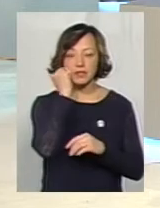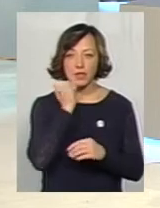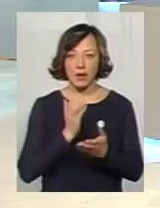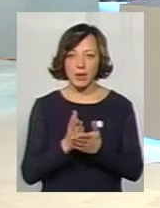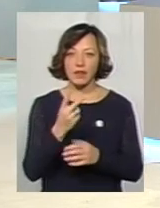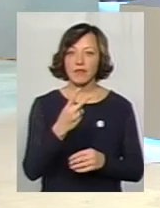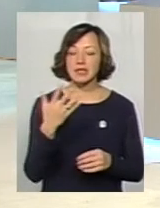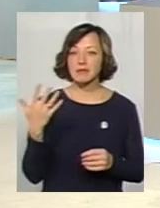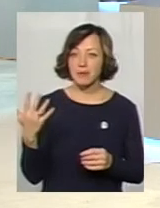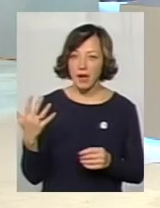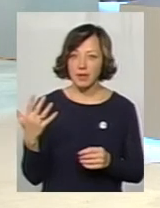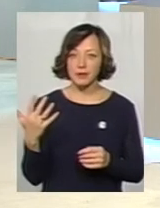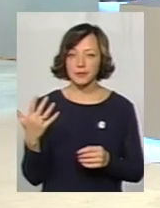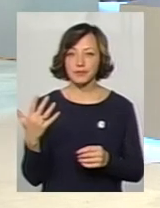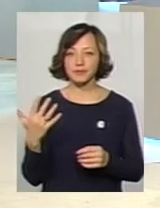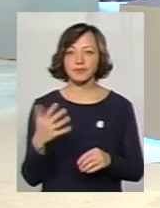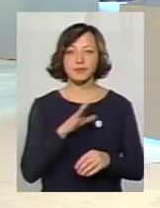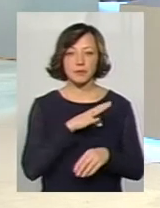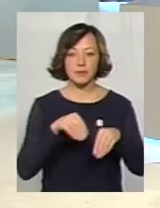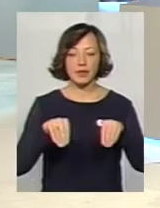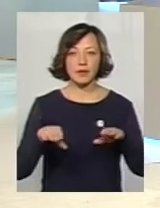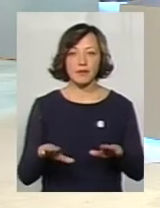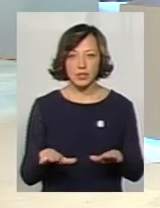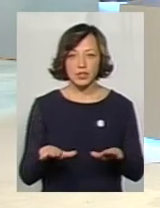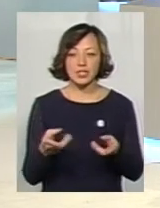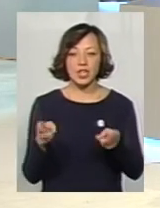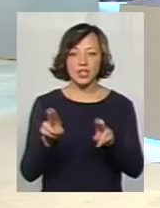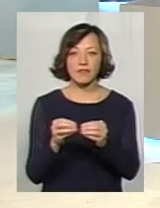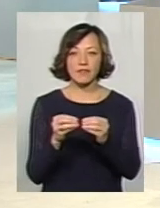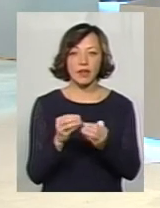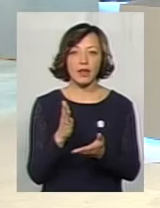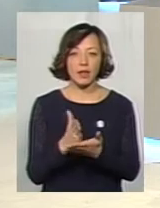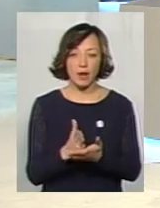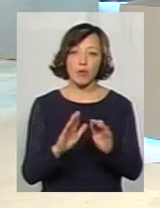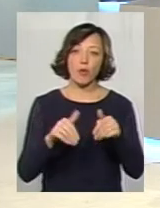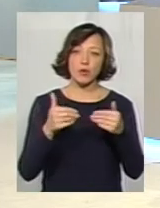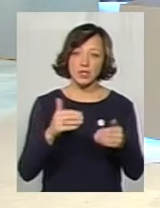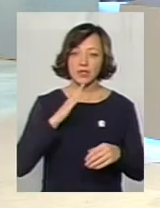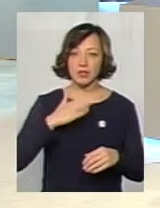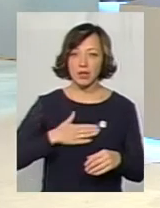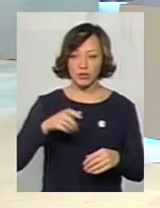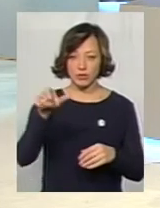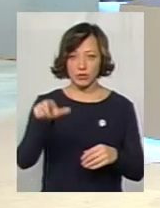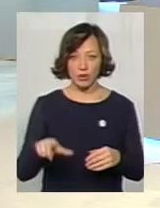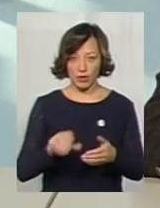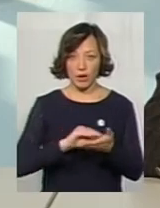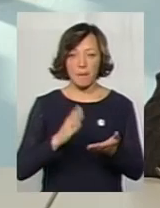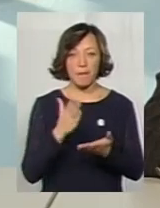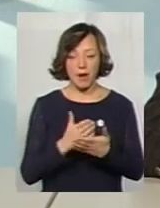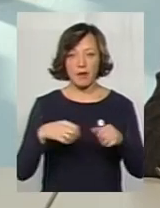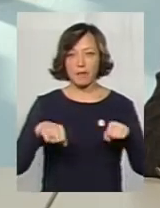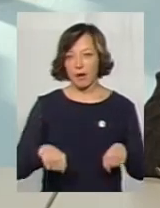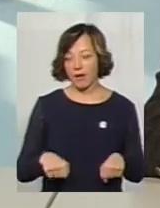25-й, власне, було вирішено залишити таким, який він є. Звичайно, що пропозиція нашого дописувача має право на